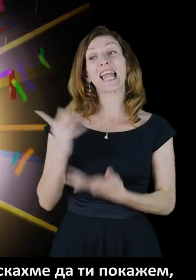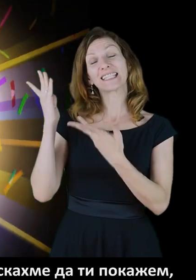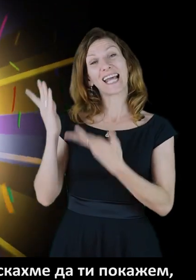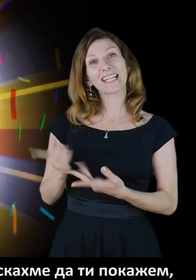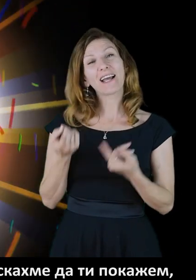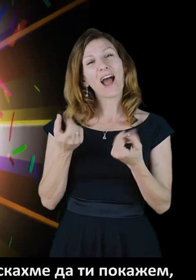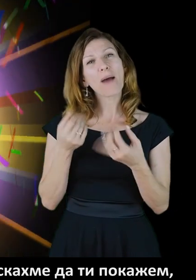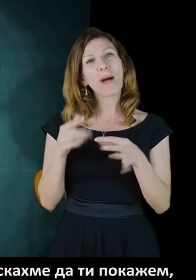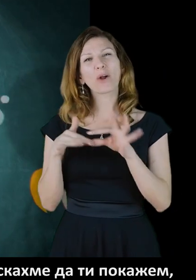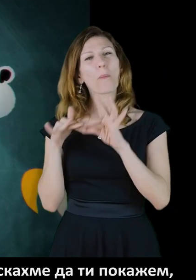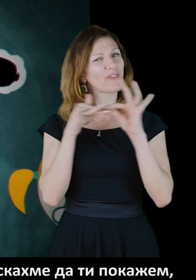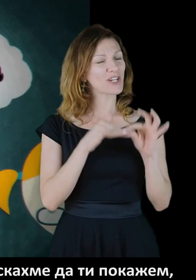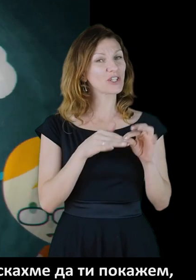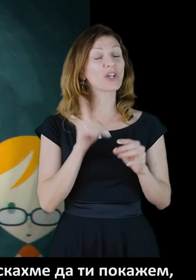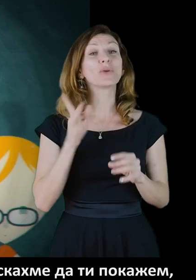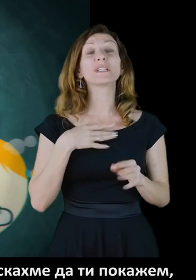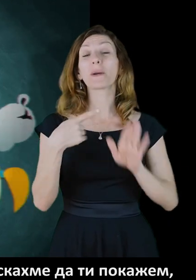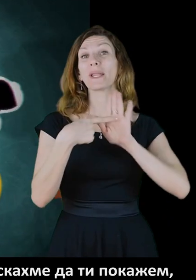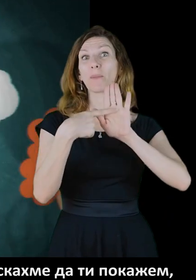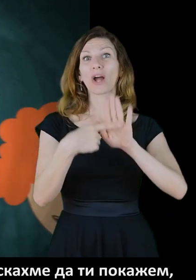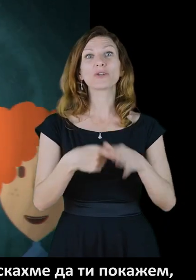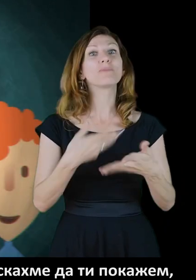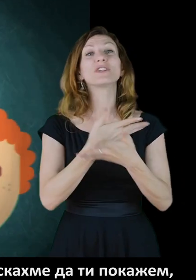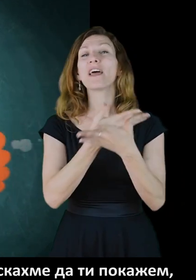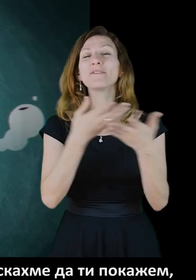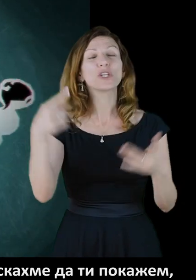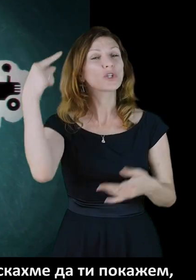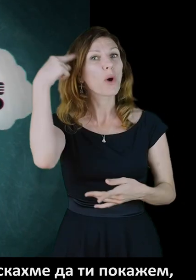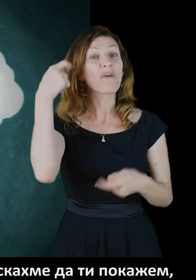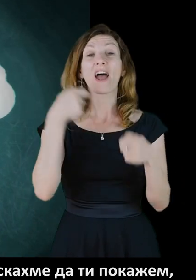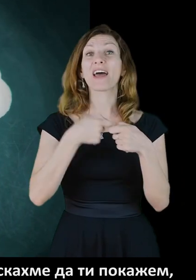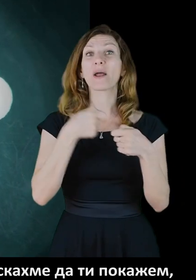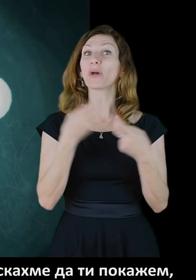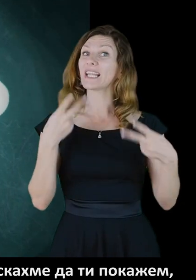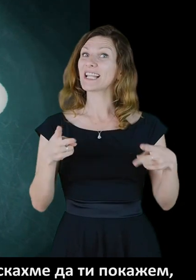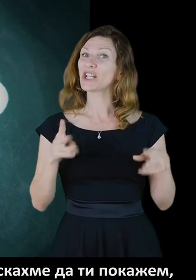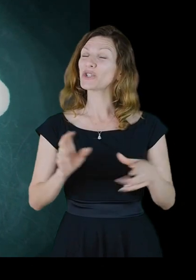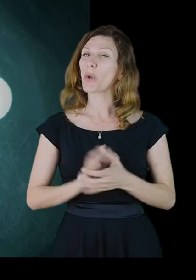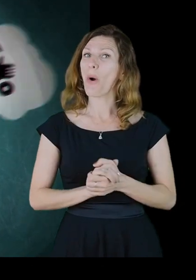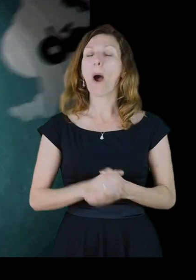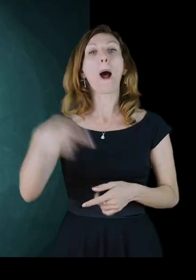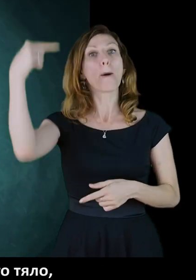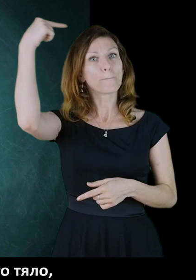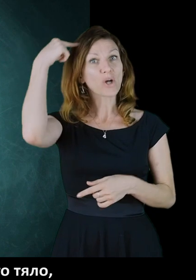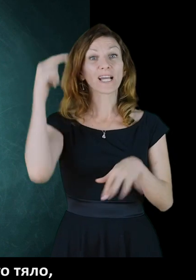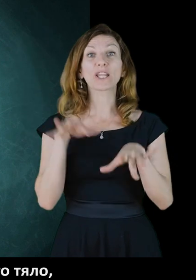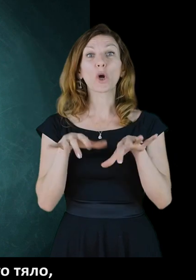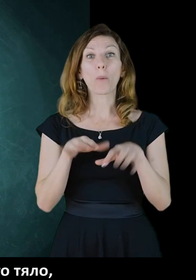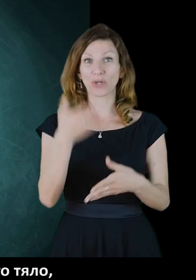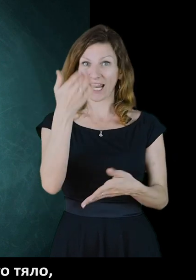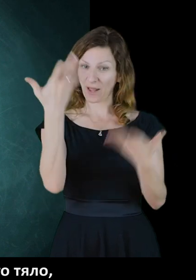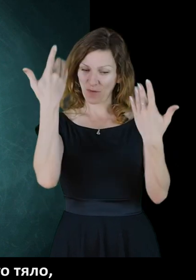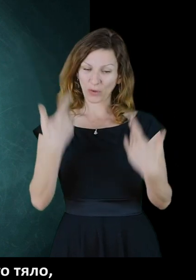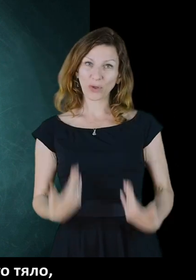Тази картинка е малко подвеждаща, но с нея искахме да ти покажем, че всички умове работят различно. Мозъкът е